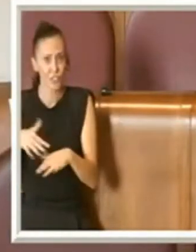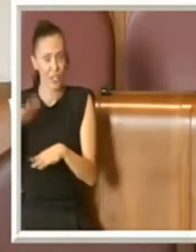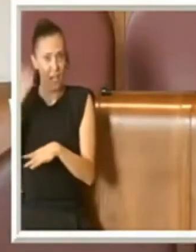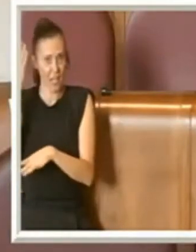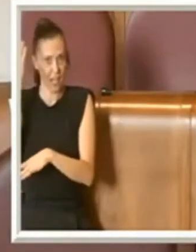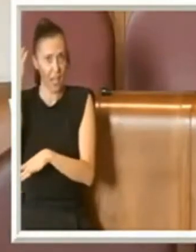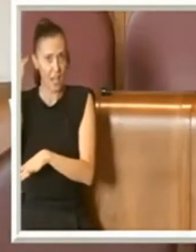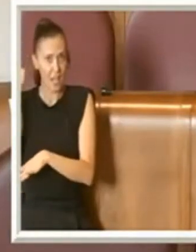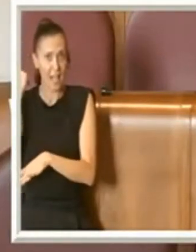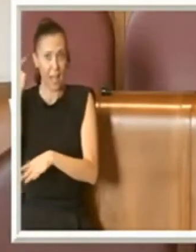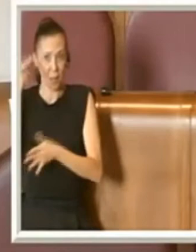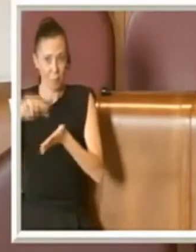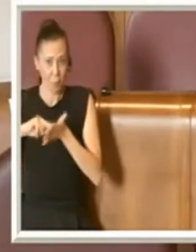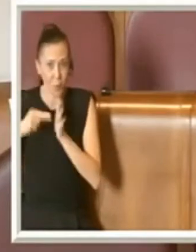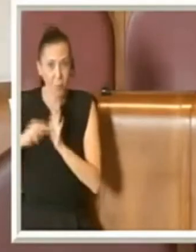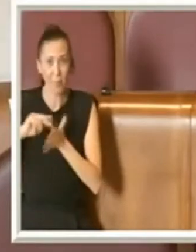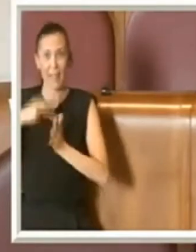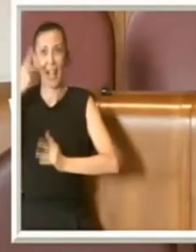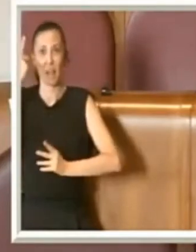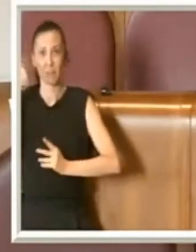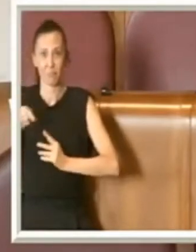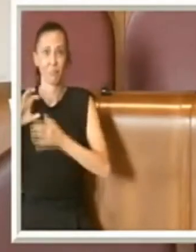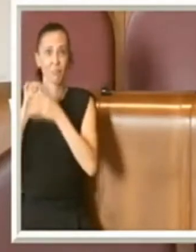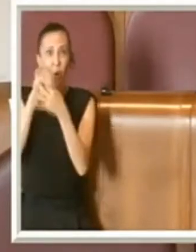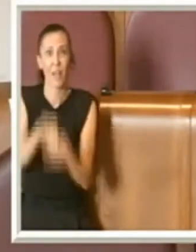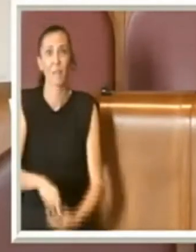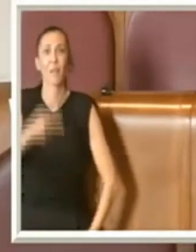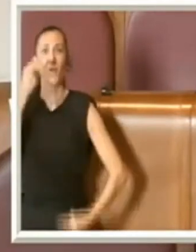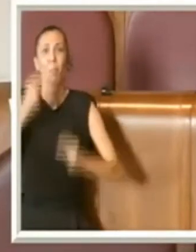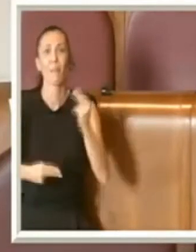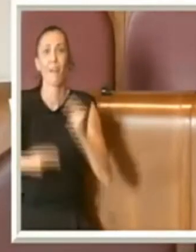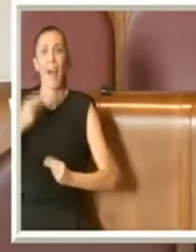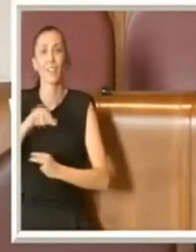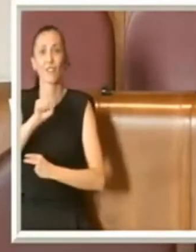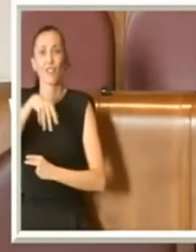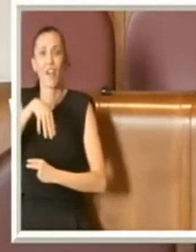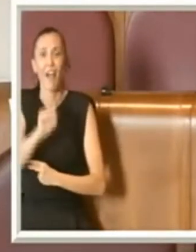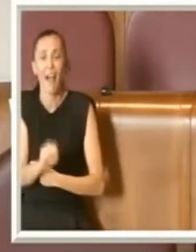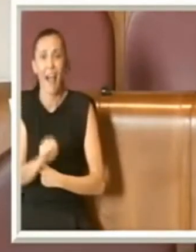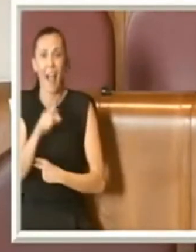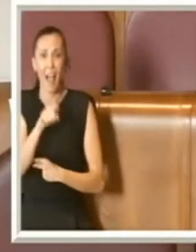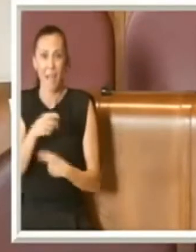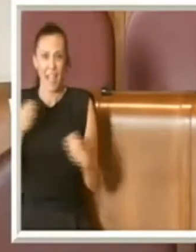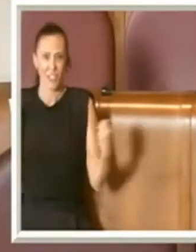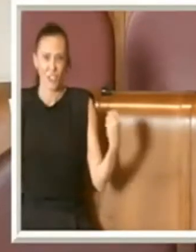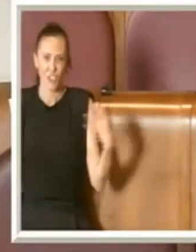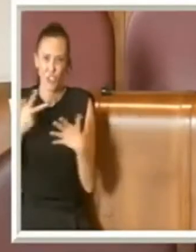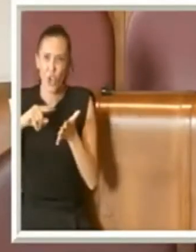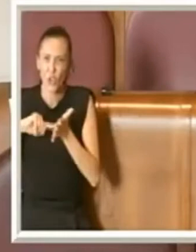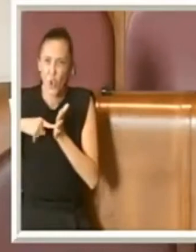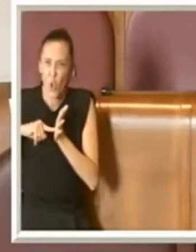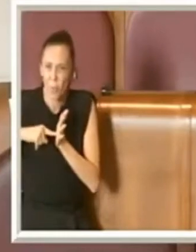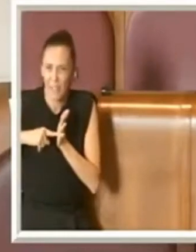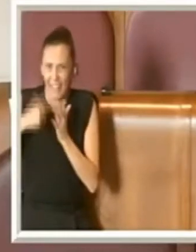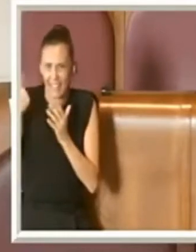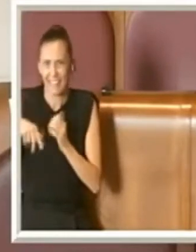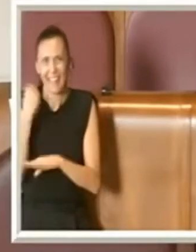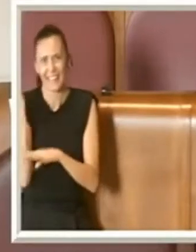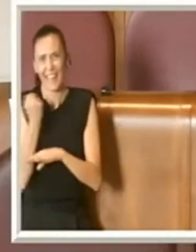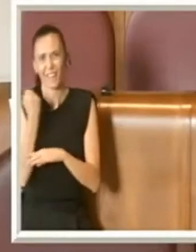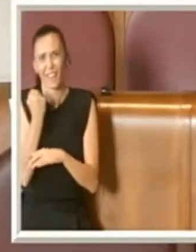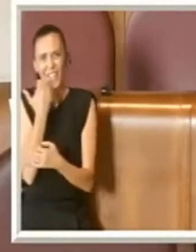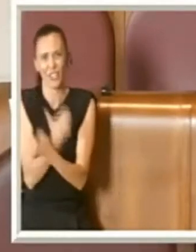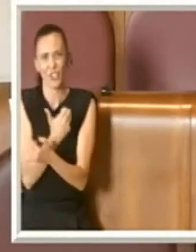problema con i bilanci Ama e con i famosi 18 milioni dei servizi cimiteriali.